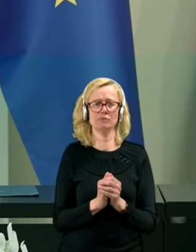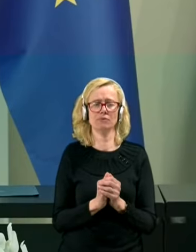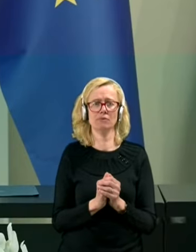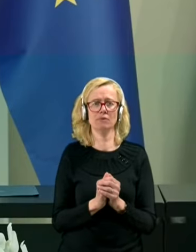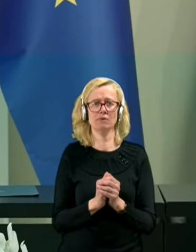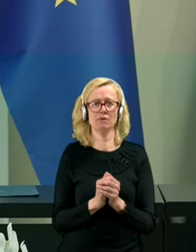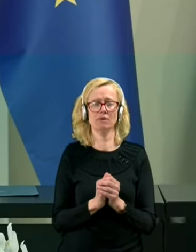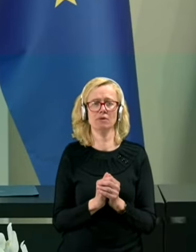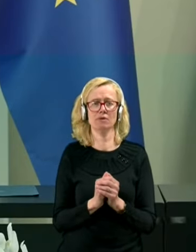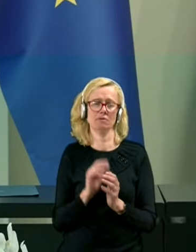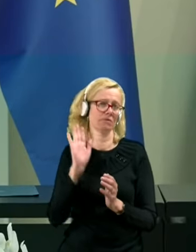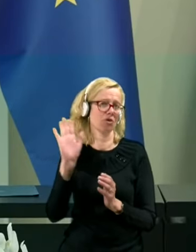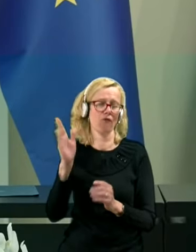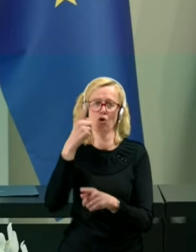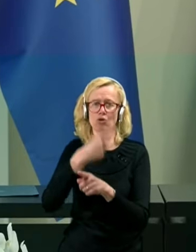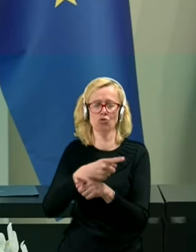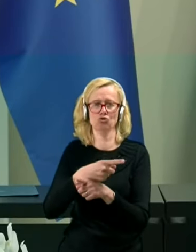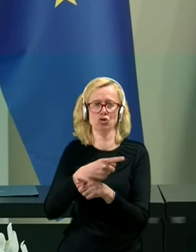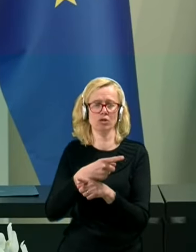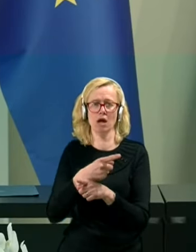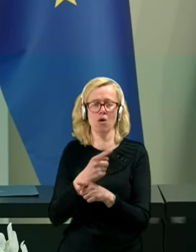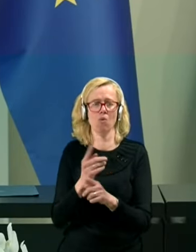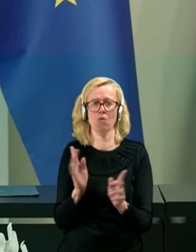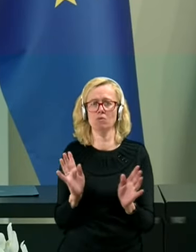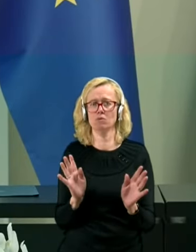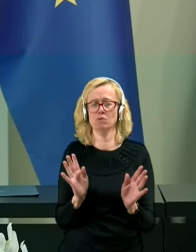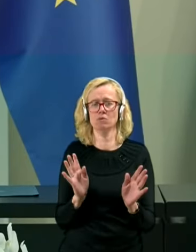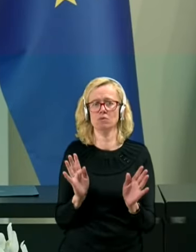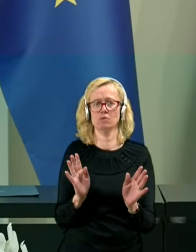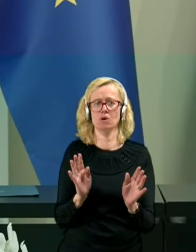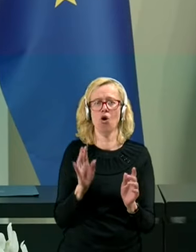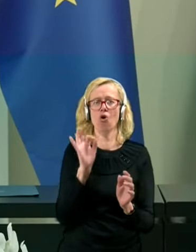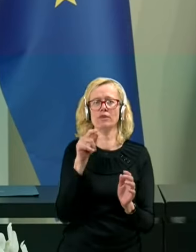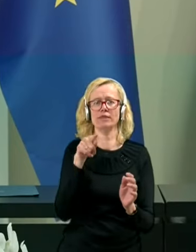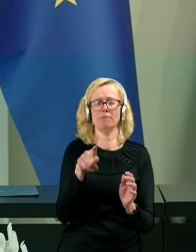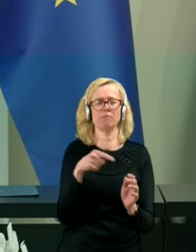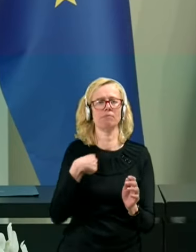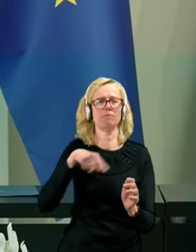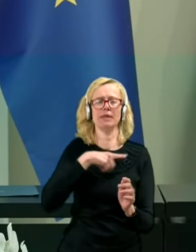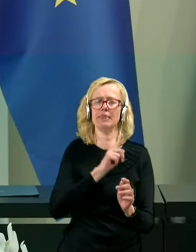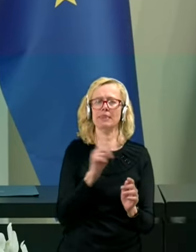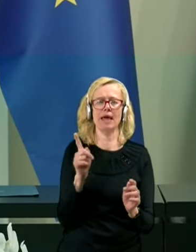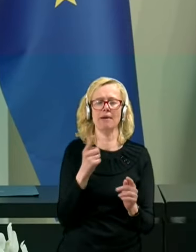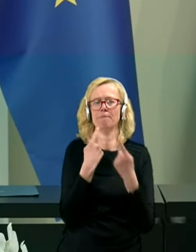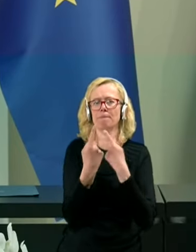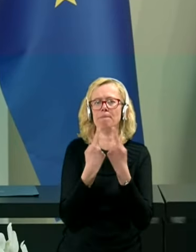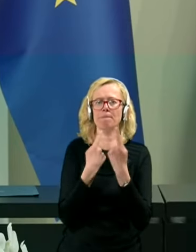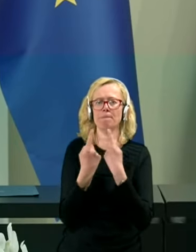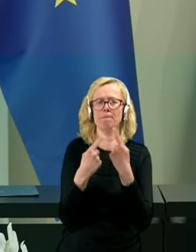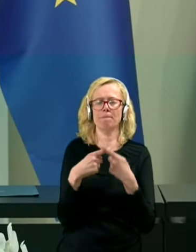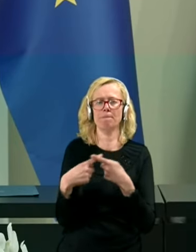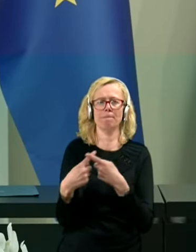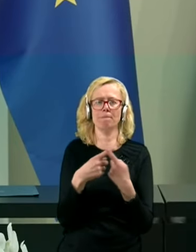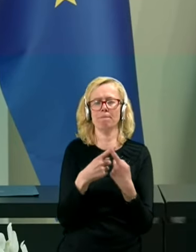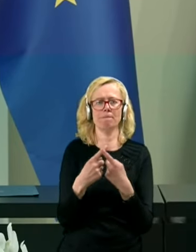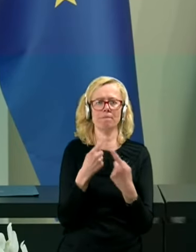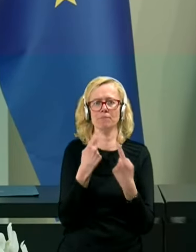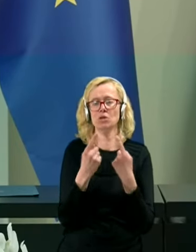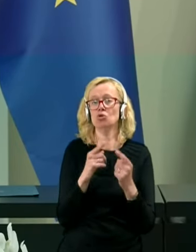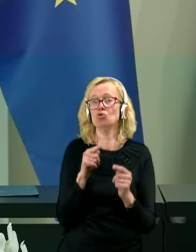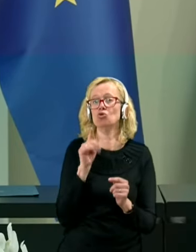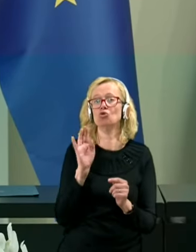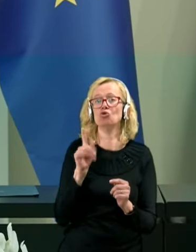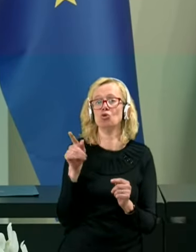takšna kot je, se o tem ne polemiziramo, to je njihova stvar. Moja